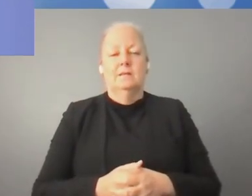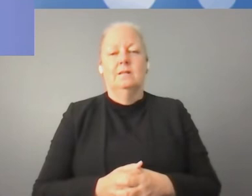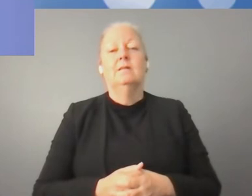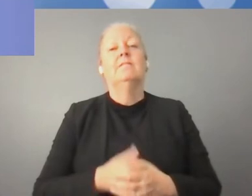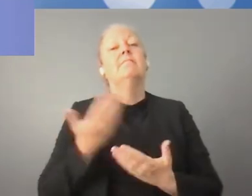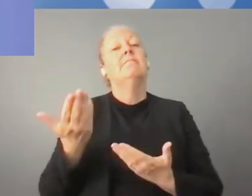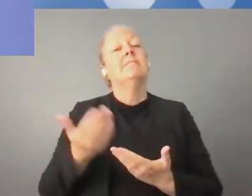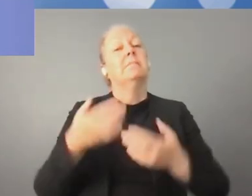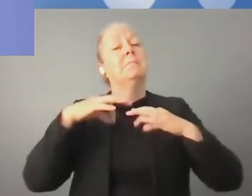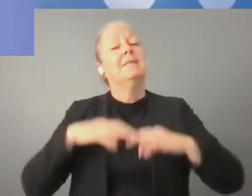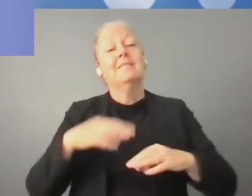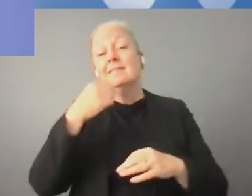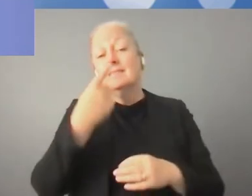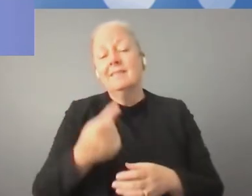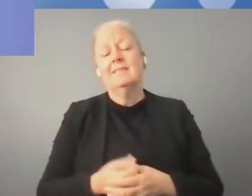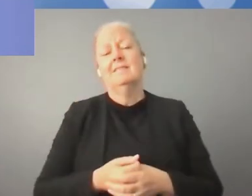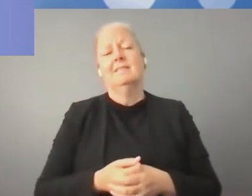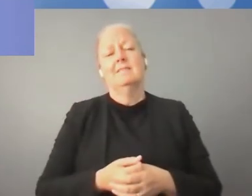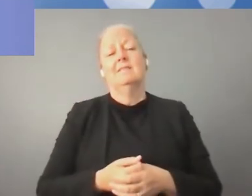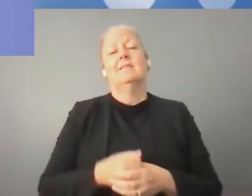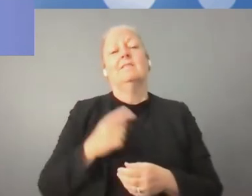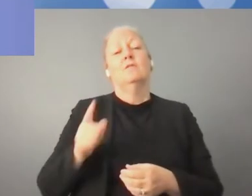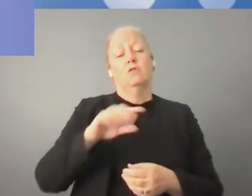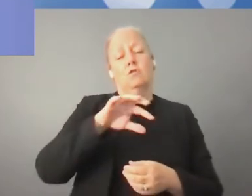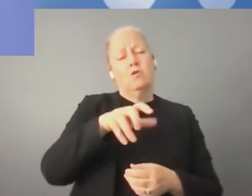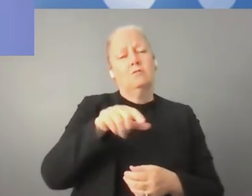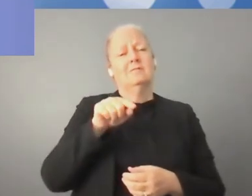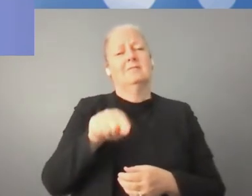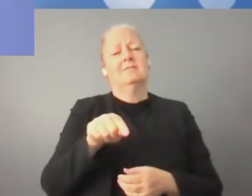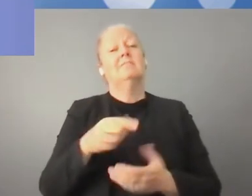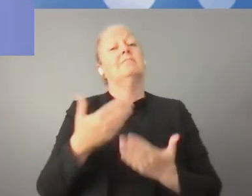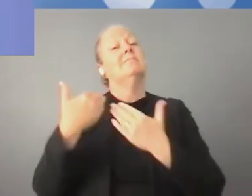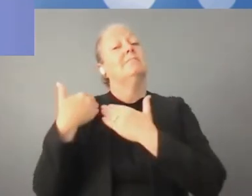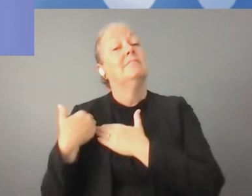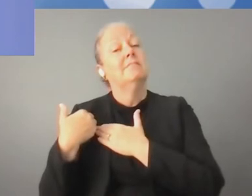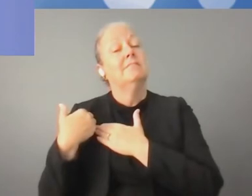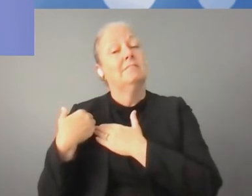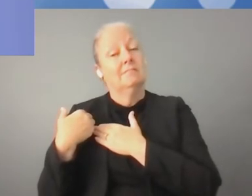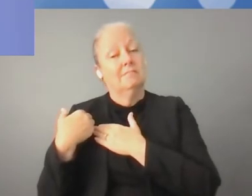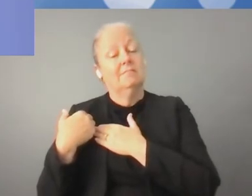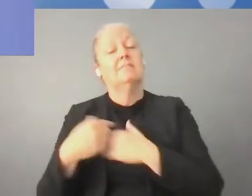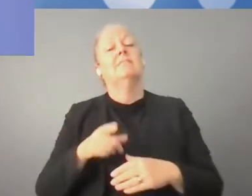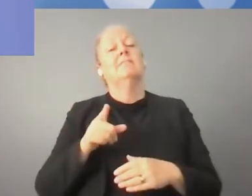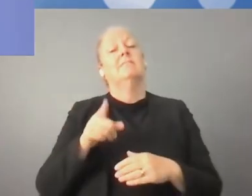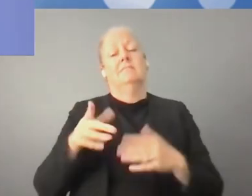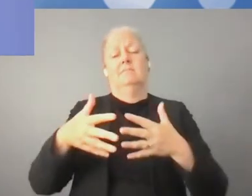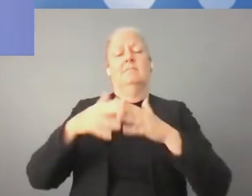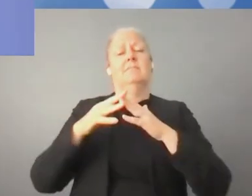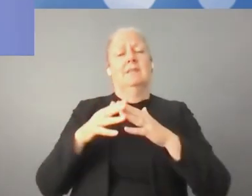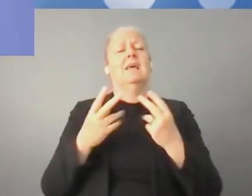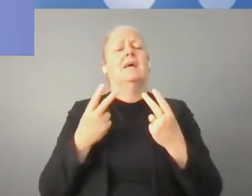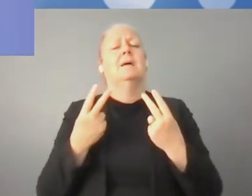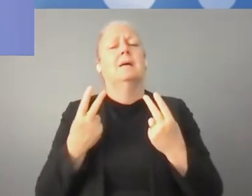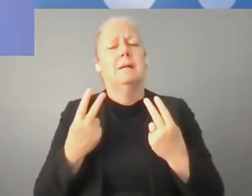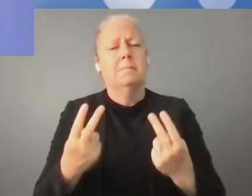a w szczególności w krajach rozwijających się. To jest dostęp do